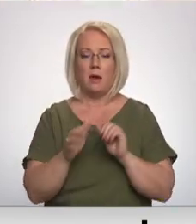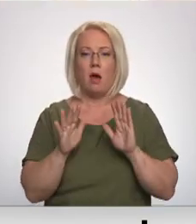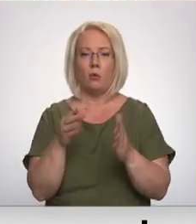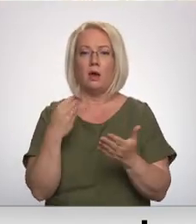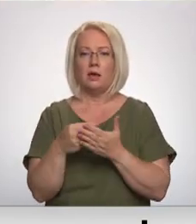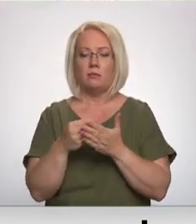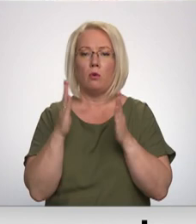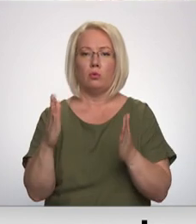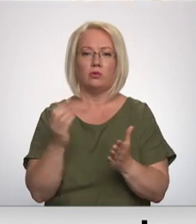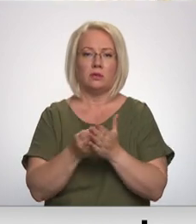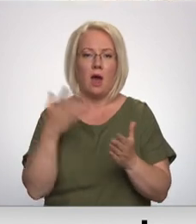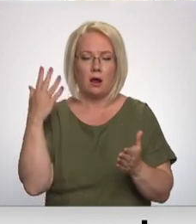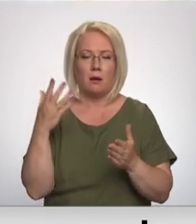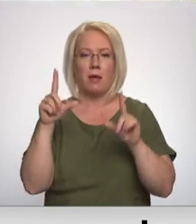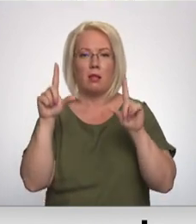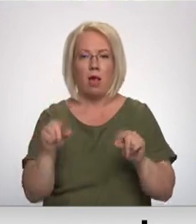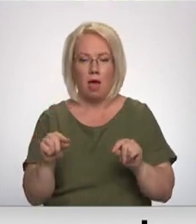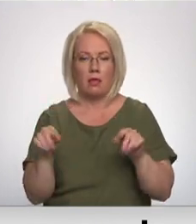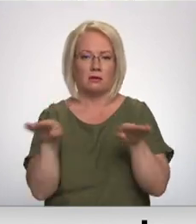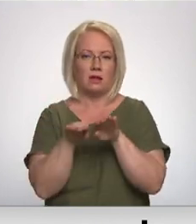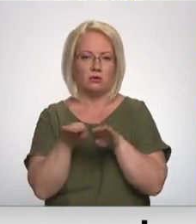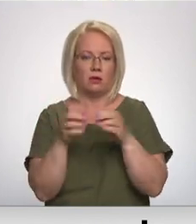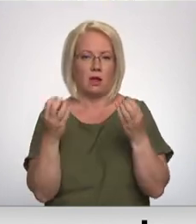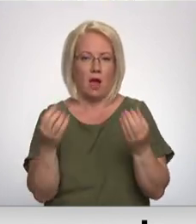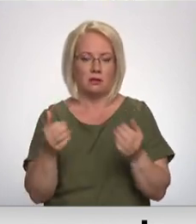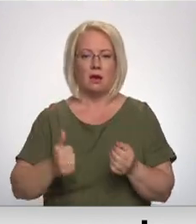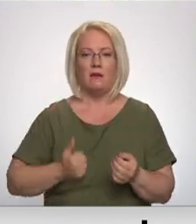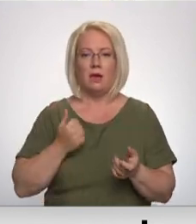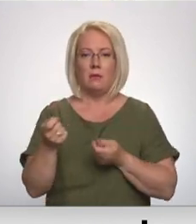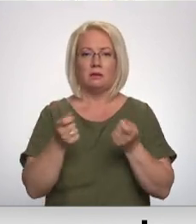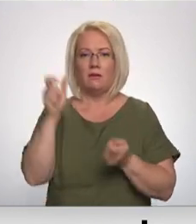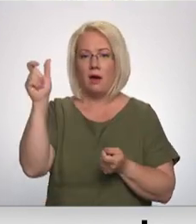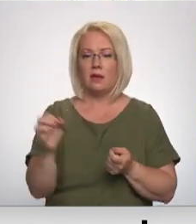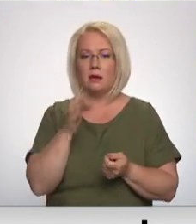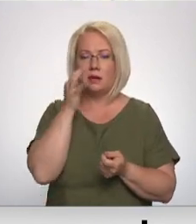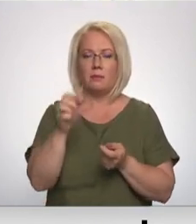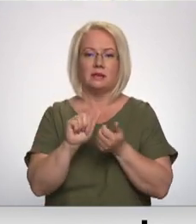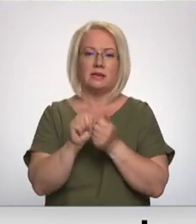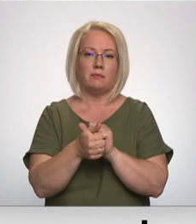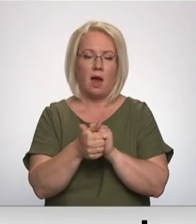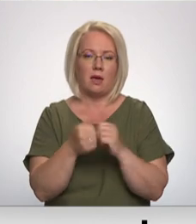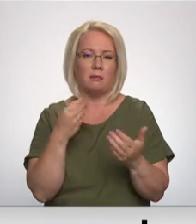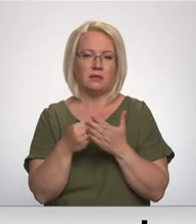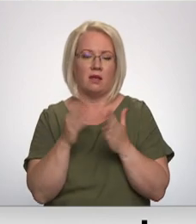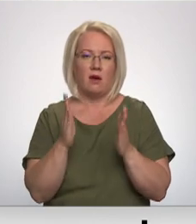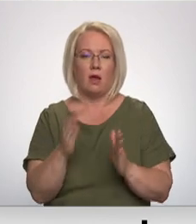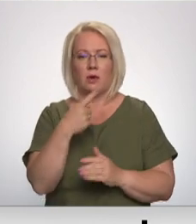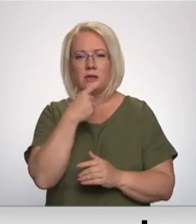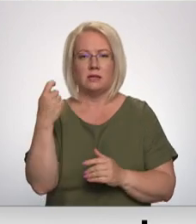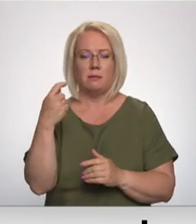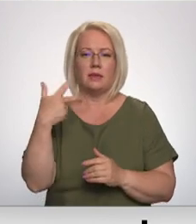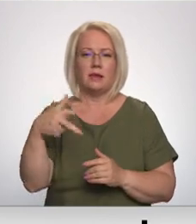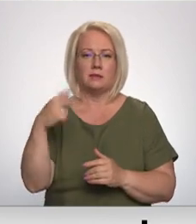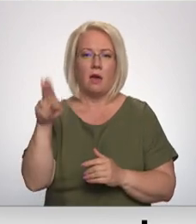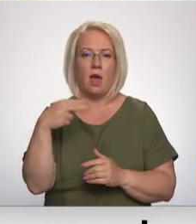dārgas, bet lētāk nekā ar dabas gāzi. Uzņēmumu vadītājs lež, ka pēc izmaiņām tarifs varētu būt ap 130 eiro par